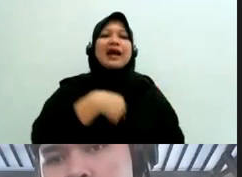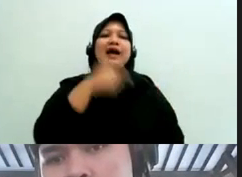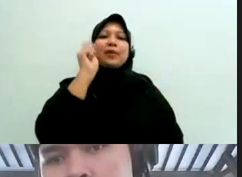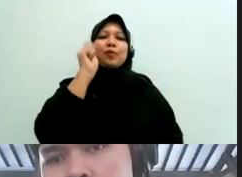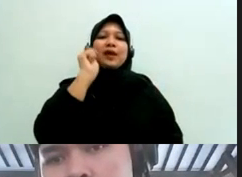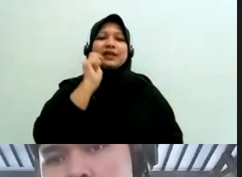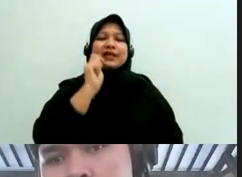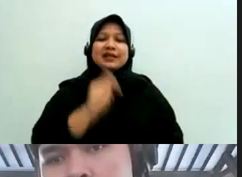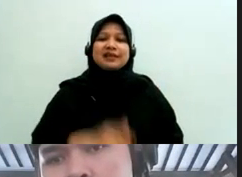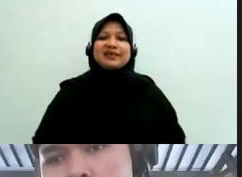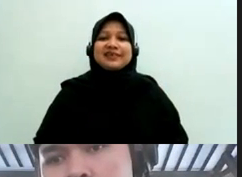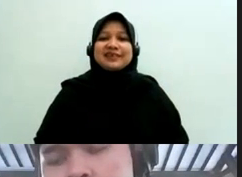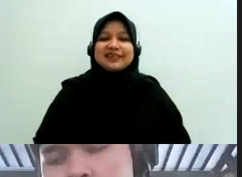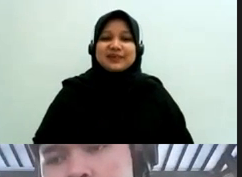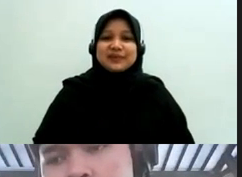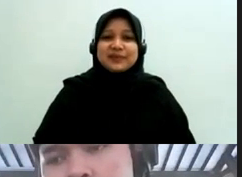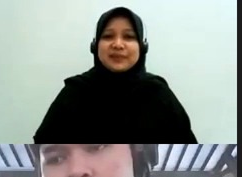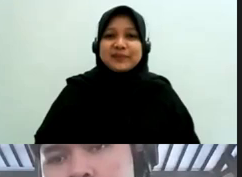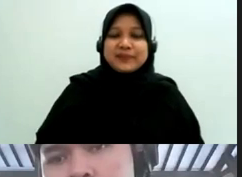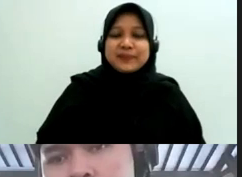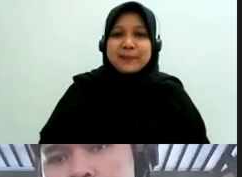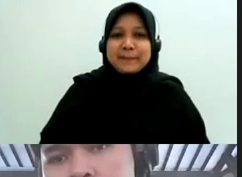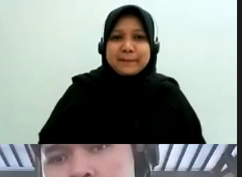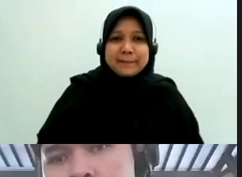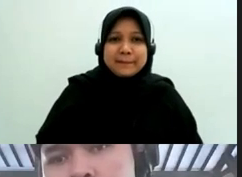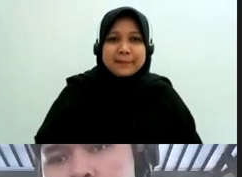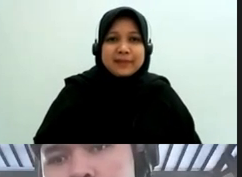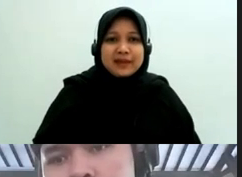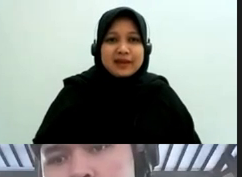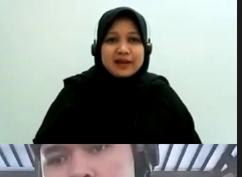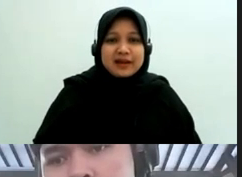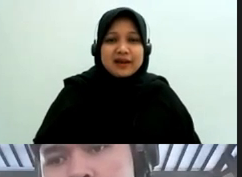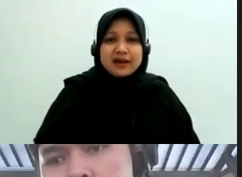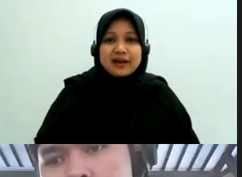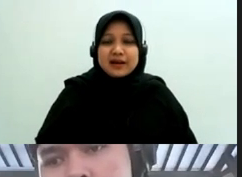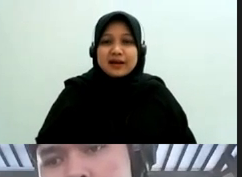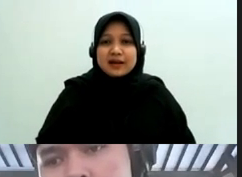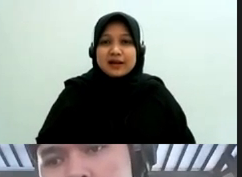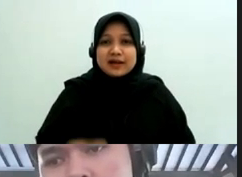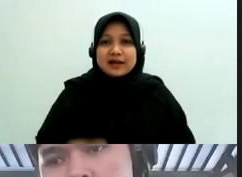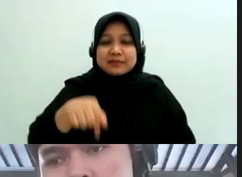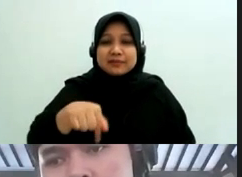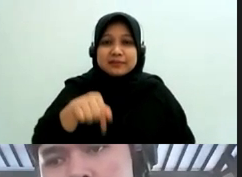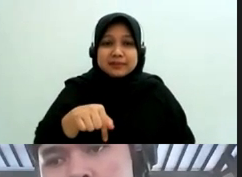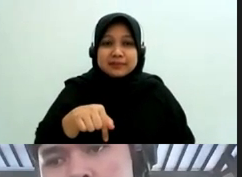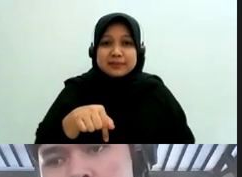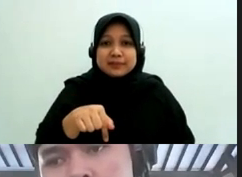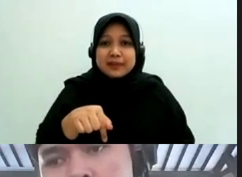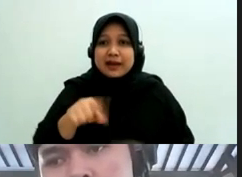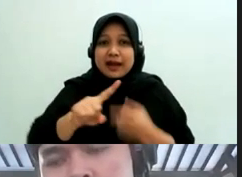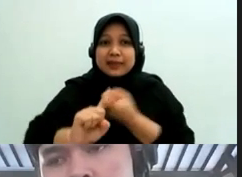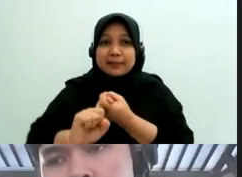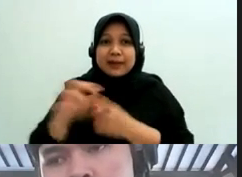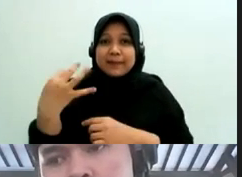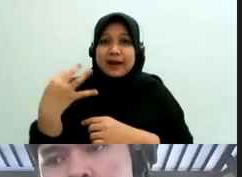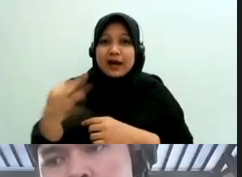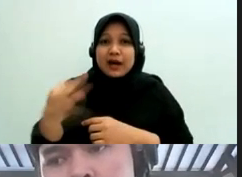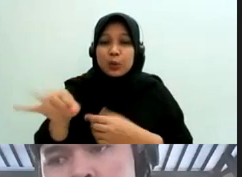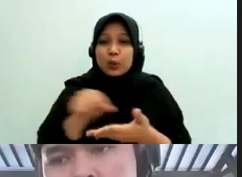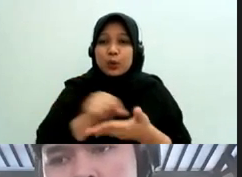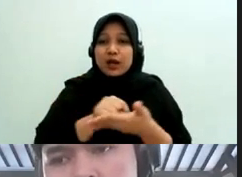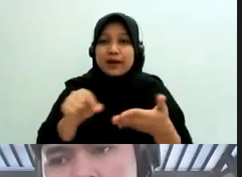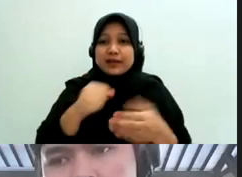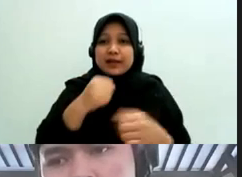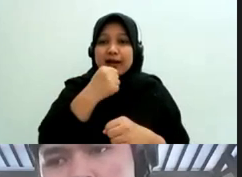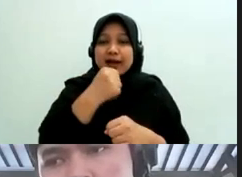era ya keren-keren banget betul ini ada yang dari ada teman baru Mas jadi